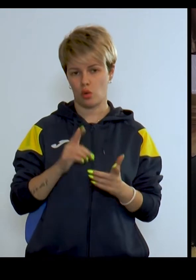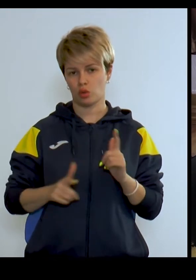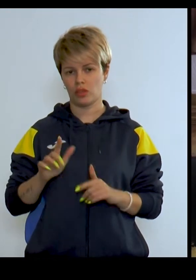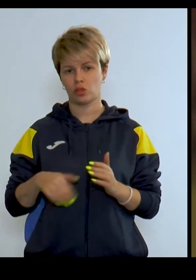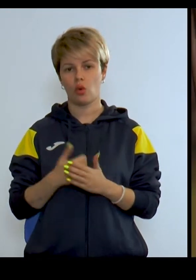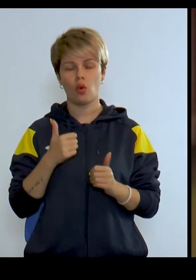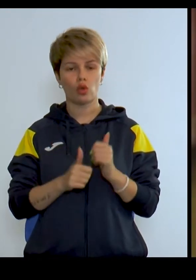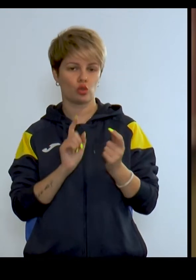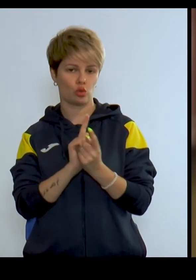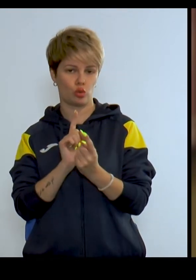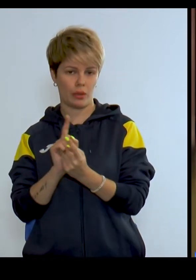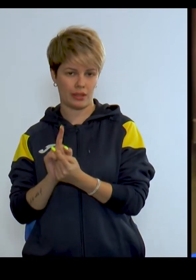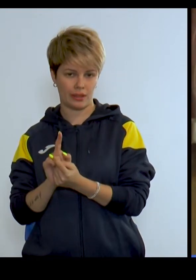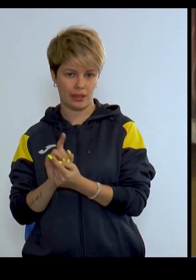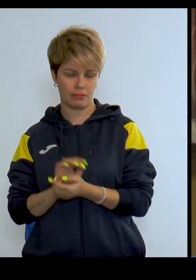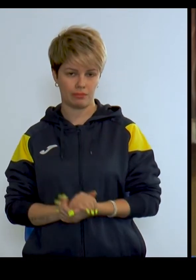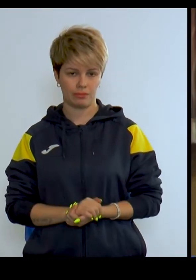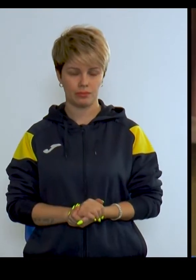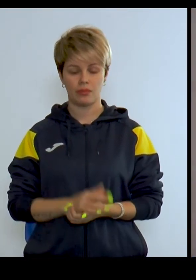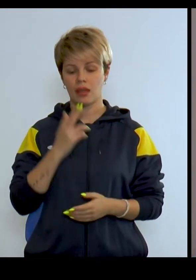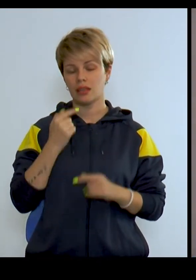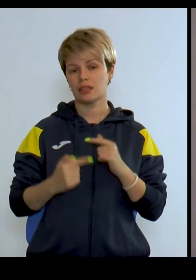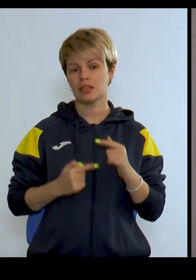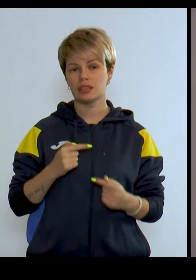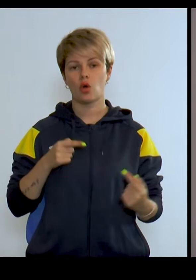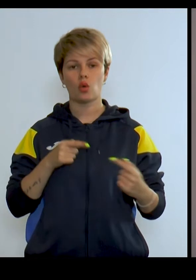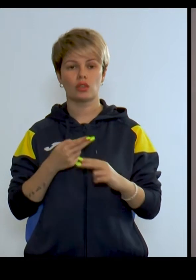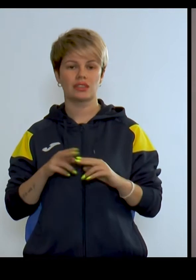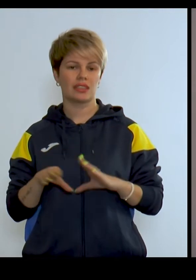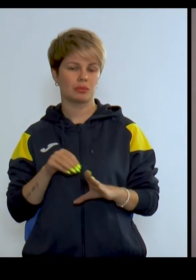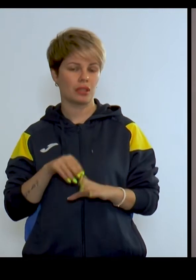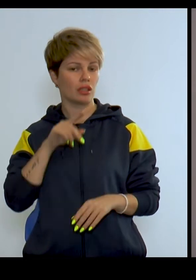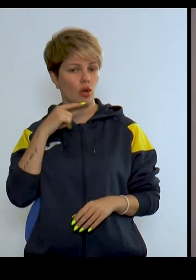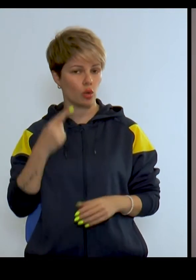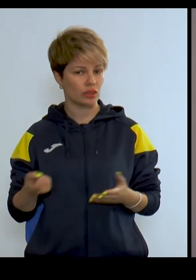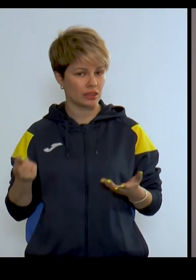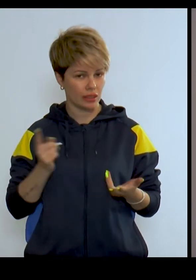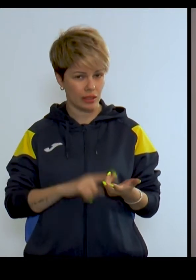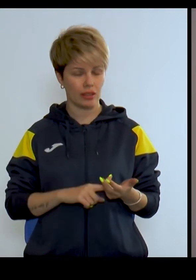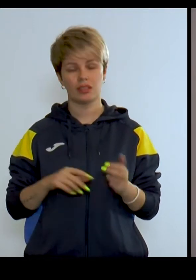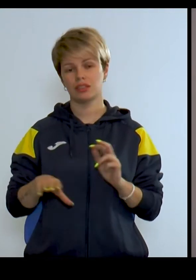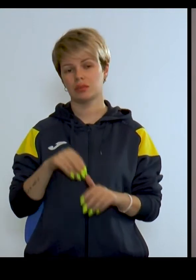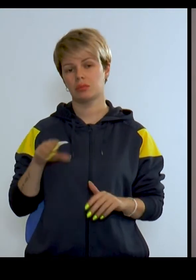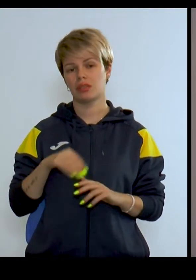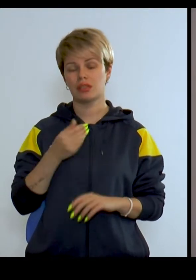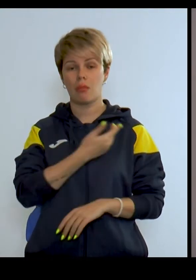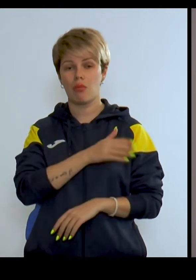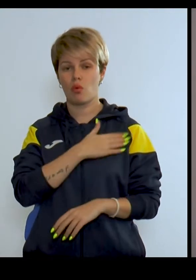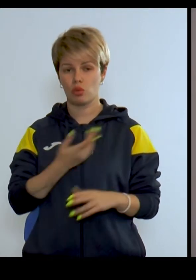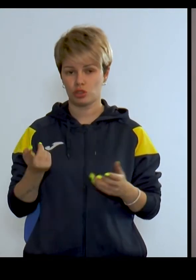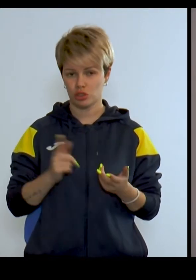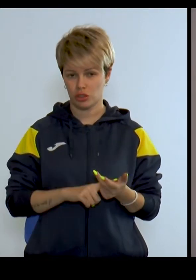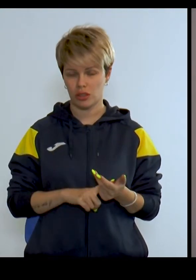готуватися до кожного свого суперника. Традиційний конкурент – це збірна Росії, збірна